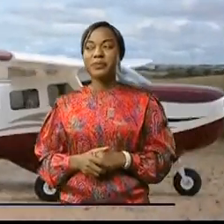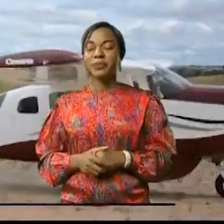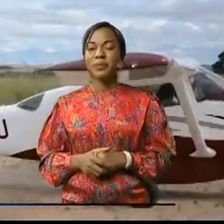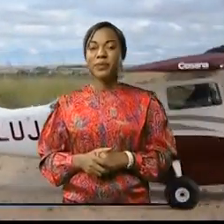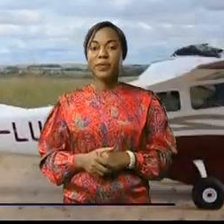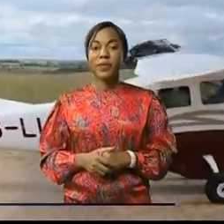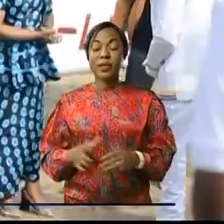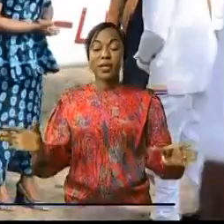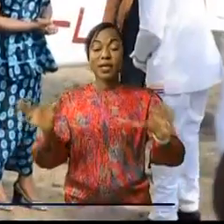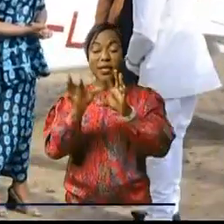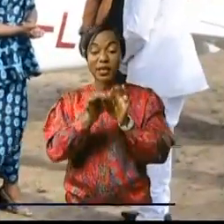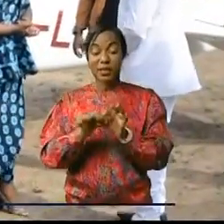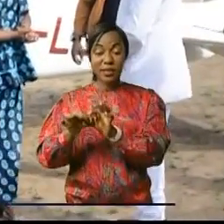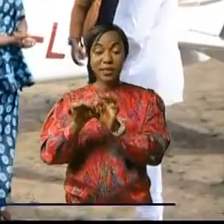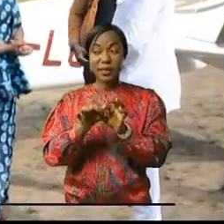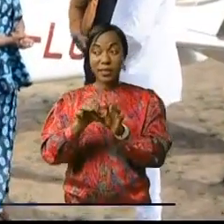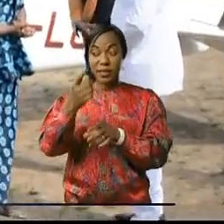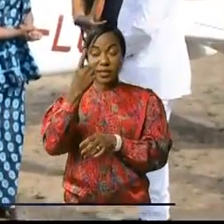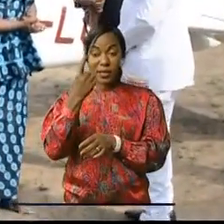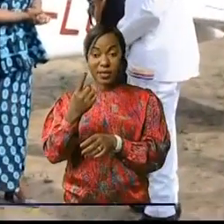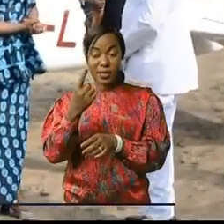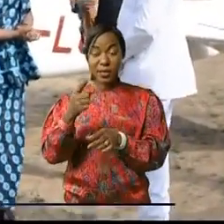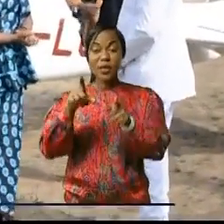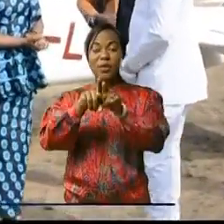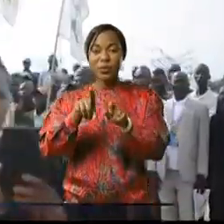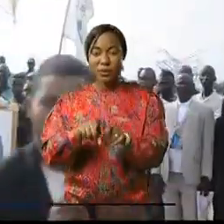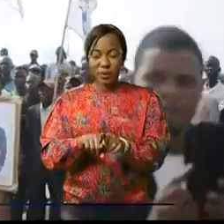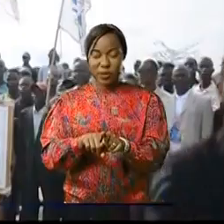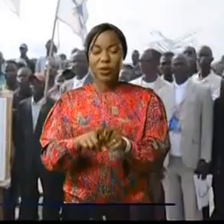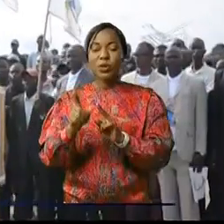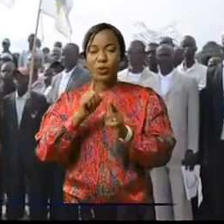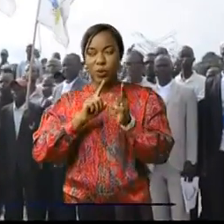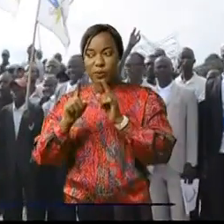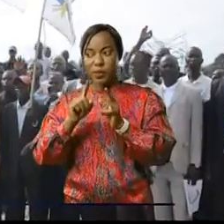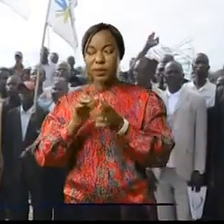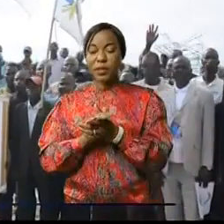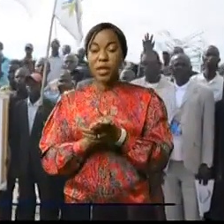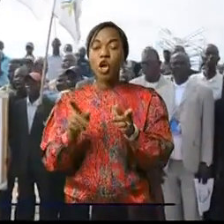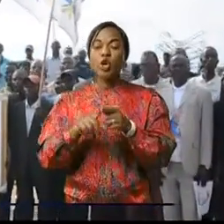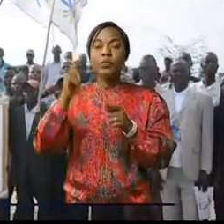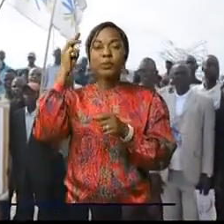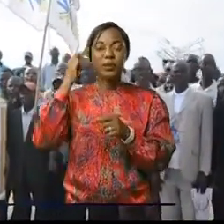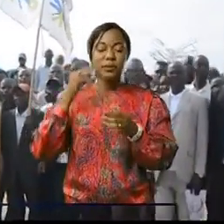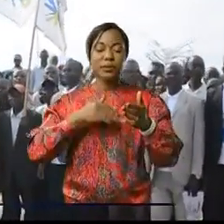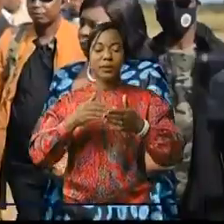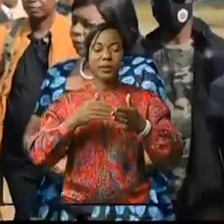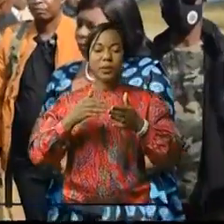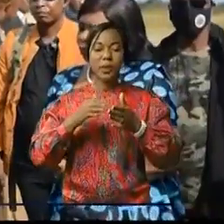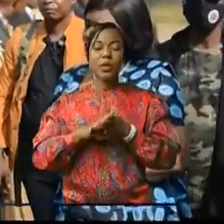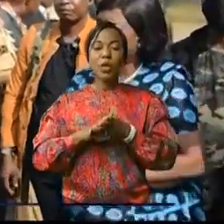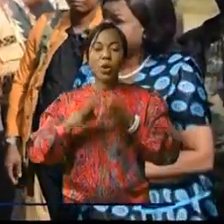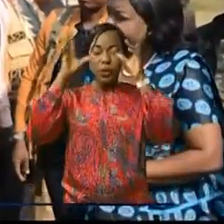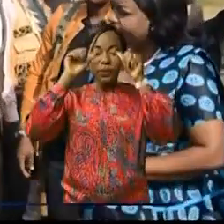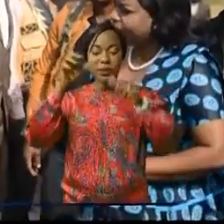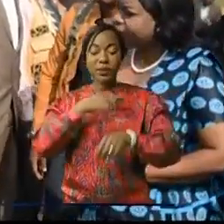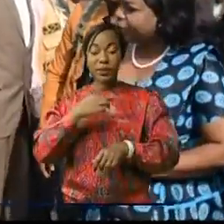L'unité et la cohésion nationale s'estimentent dès le jeune âge du ton. En tant que ministre qui est prêt, le président de la République, ayant